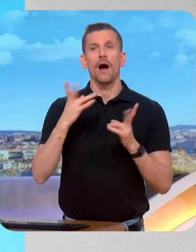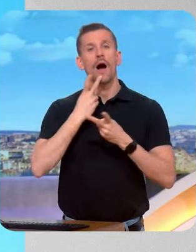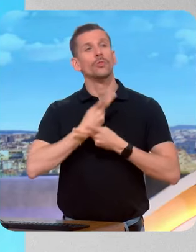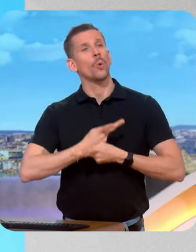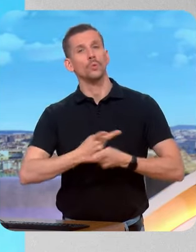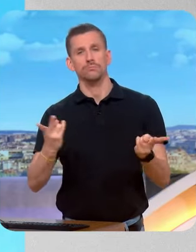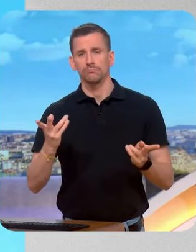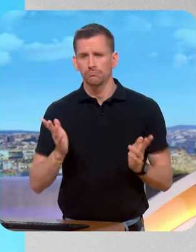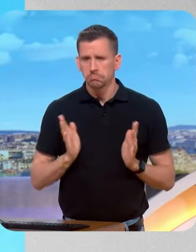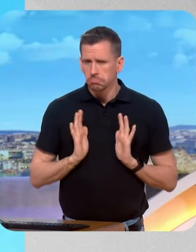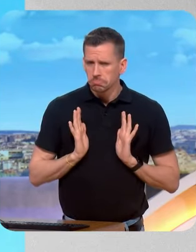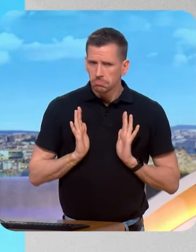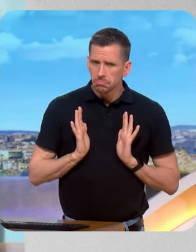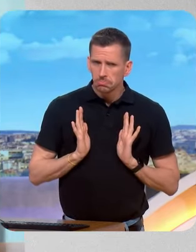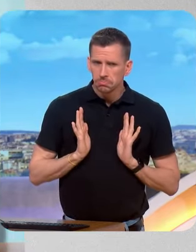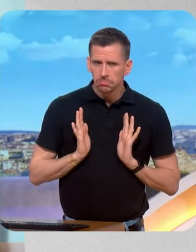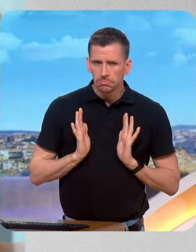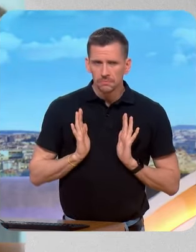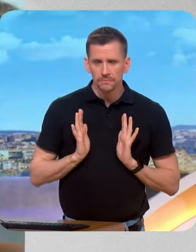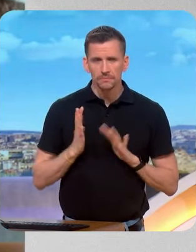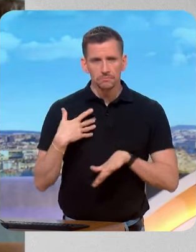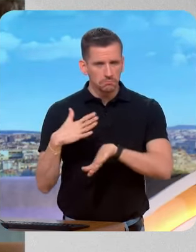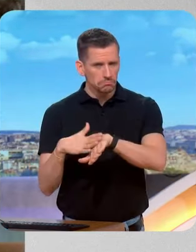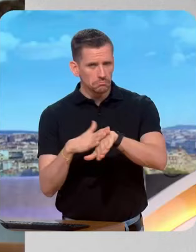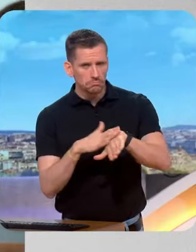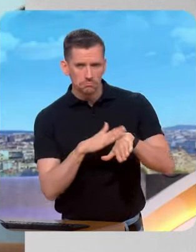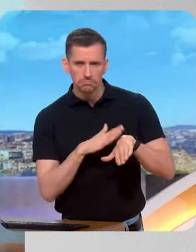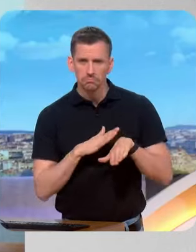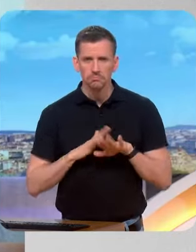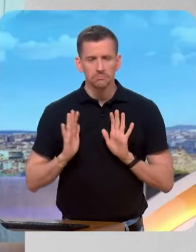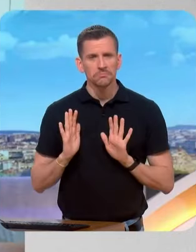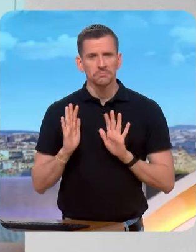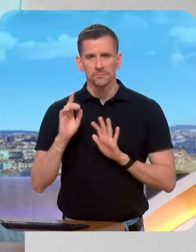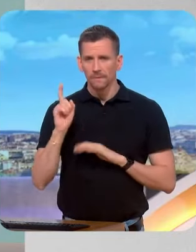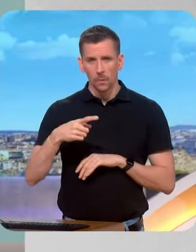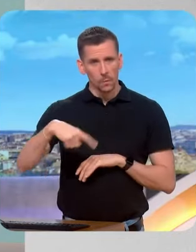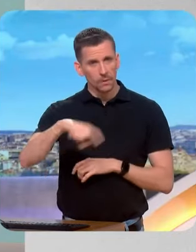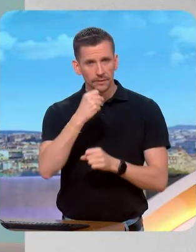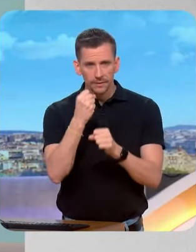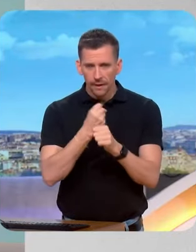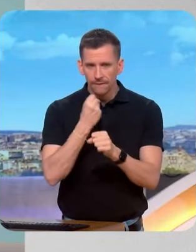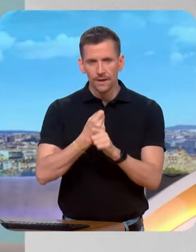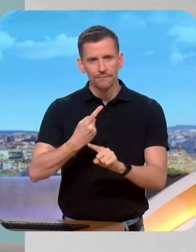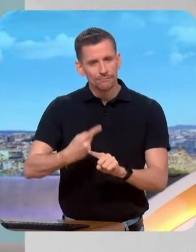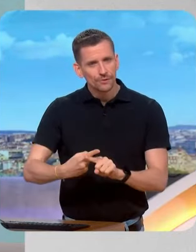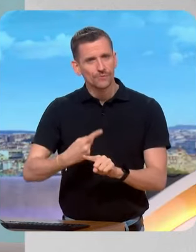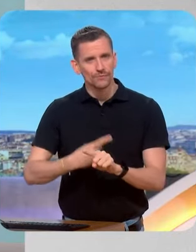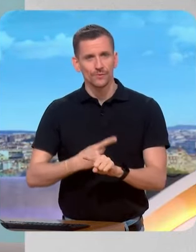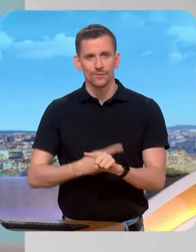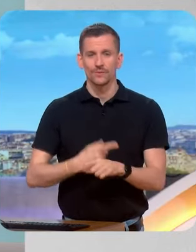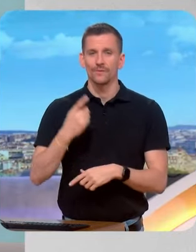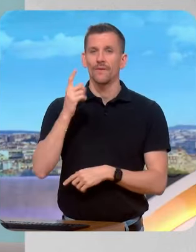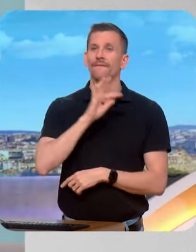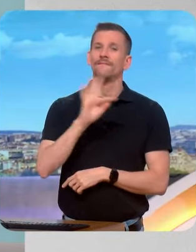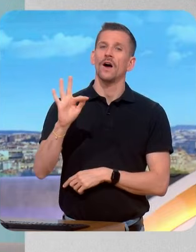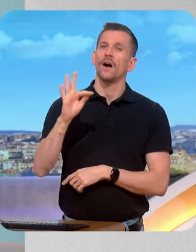vous faire ici. Mais moi, je recommande à tout le monde, de toute façon, de travailler au jour le jour. Les Français attendent des réponses pour la semaine prochaine et pas